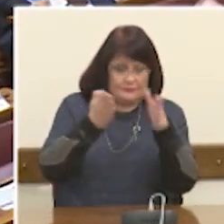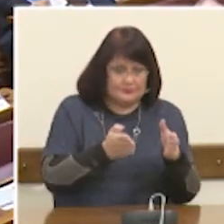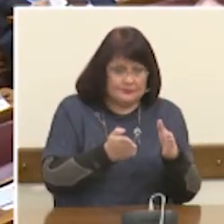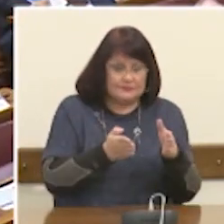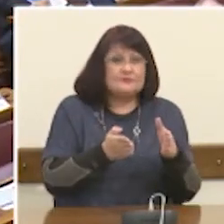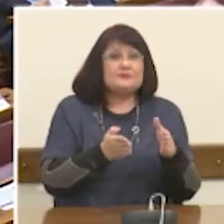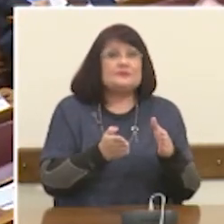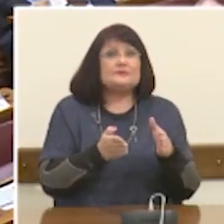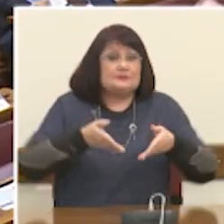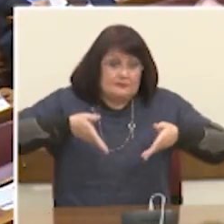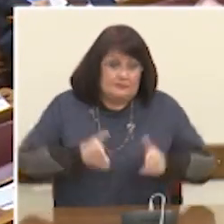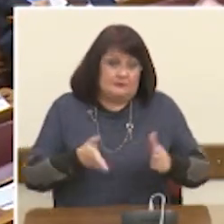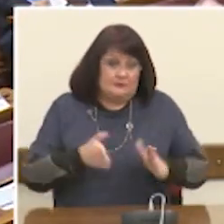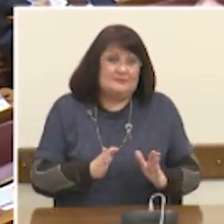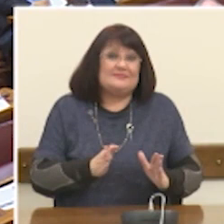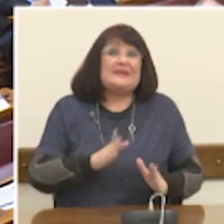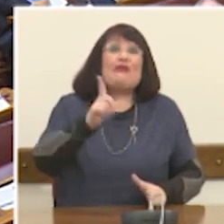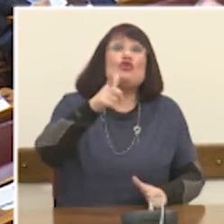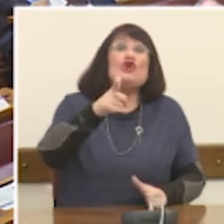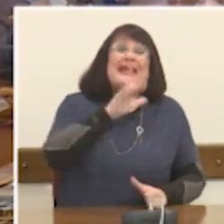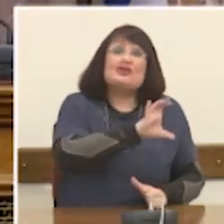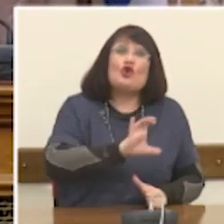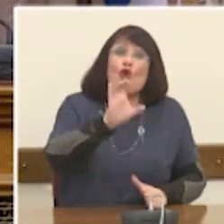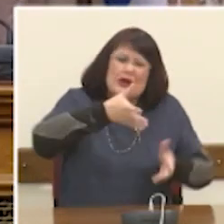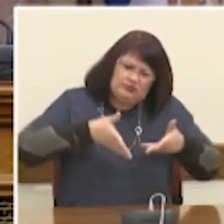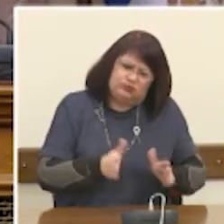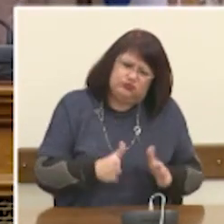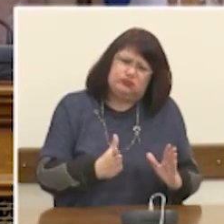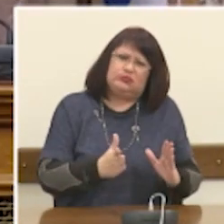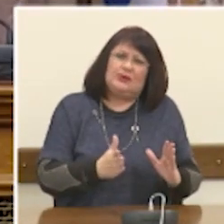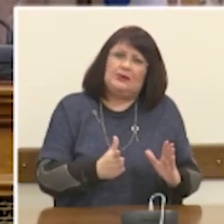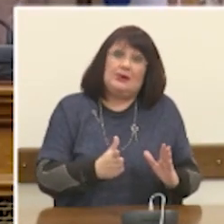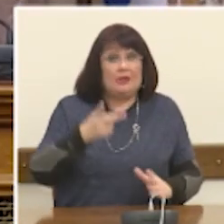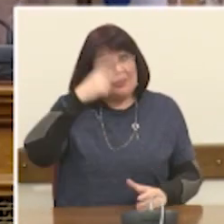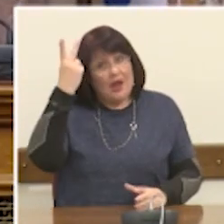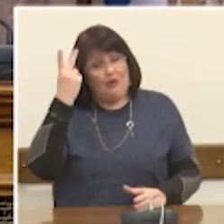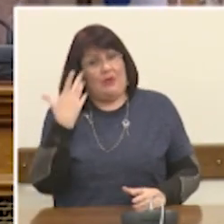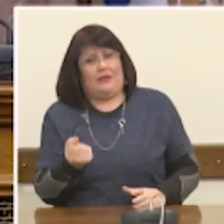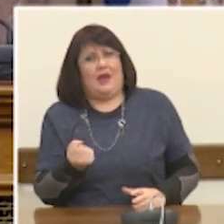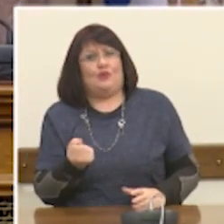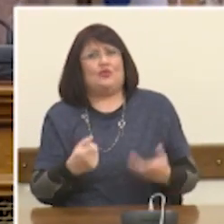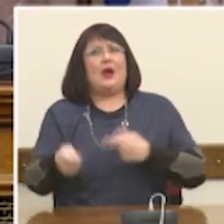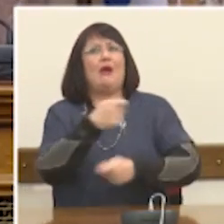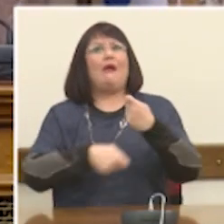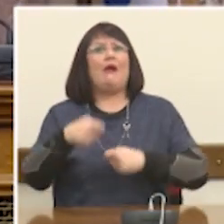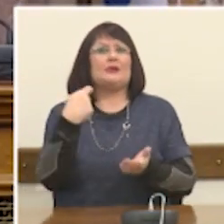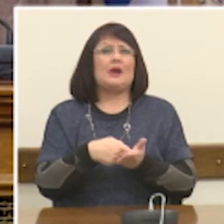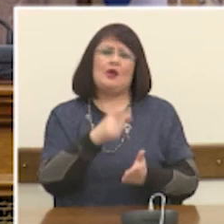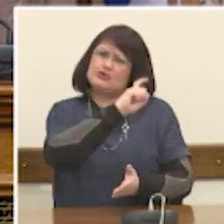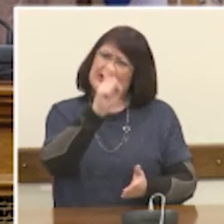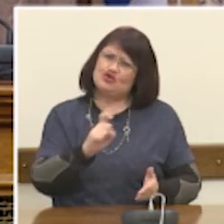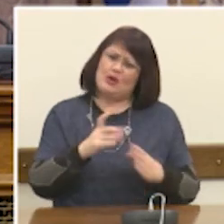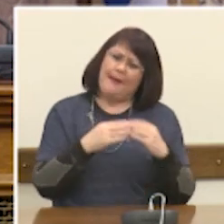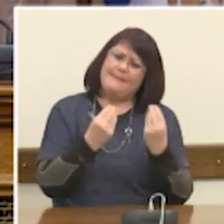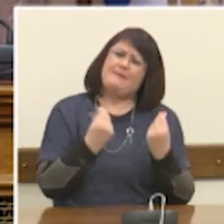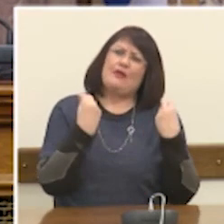πληθυσμιακή έκρηξη σε φτωχές χώρες που θα διεκδικήσουν και αυτές με ρίδιο και δικαίωμα στην κατανάλωση και σε ένα επίπεδο ζωής, με